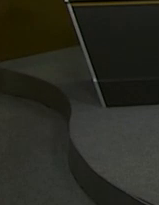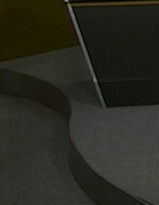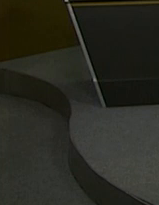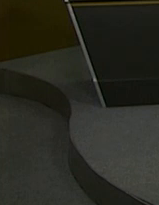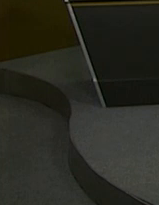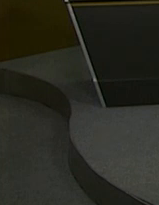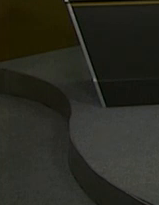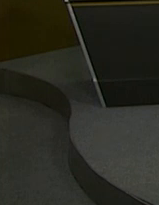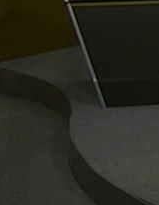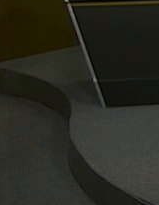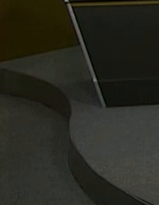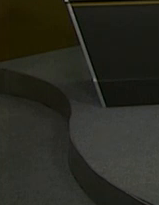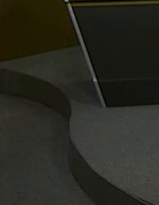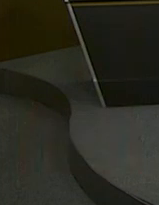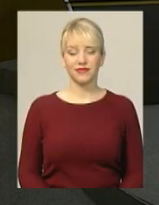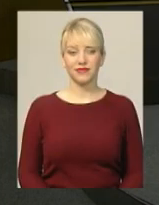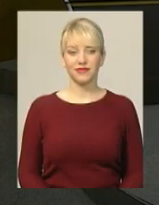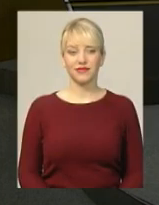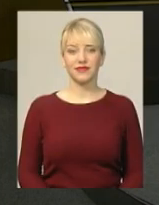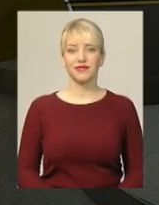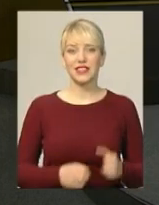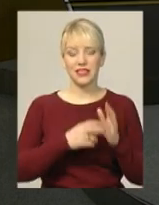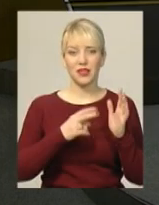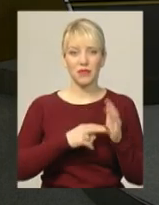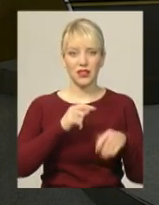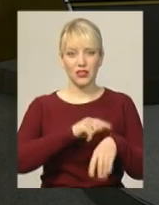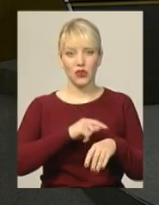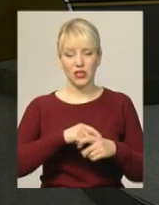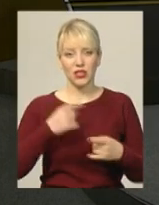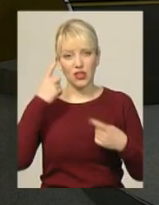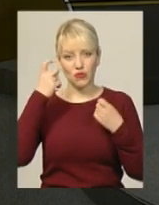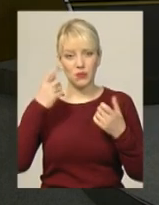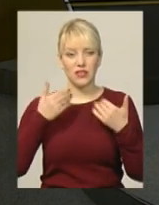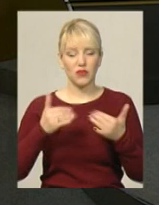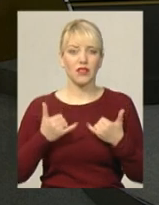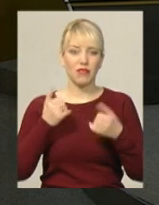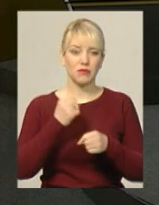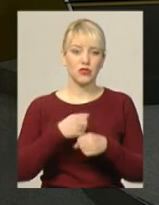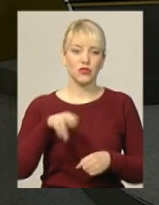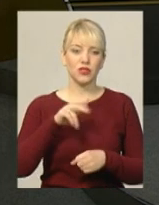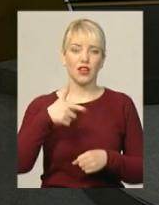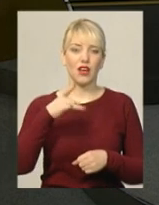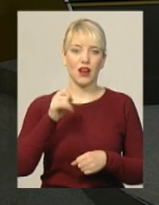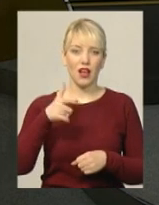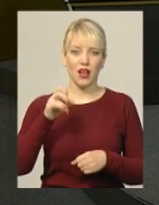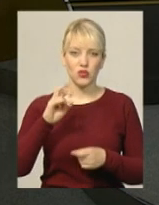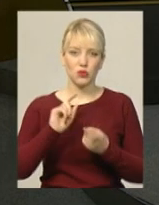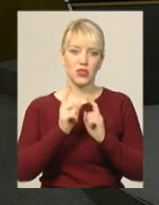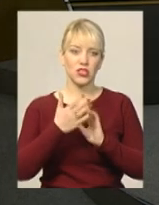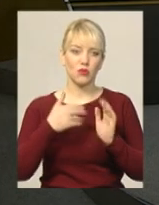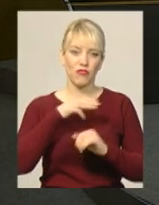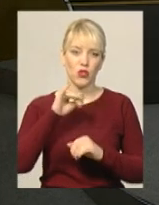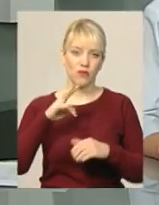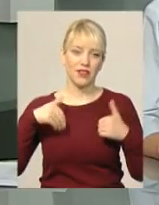17 на годиннику, в ефірі Поділля Центр, черговий інформаційний випуск. У студії працюють Надія Драганчук та Оксана Фіновська. Вітаємо!